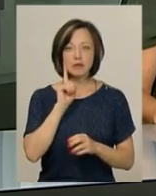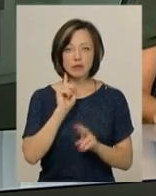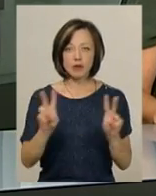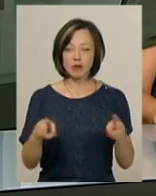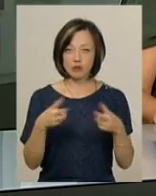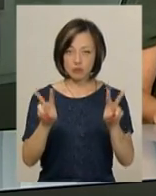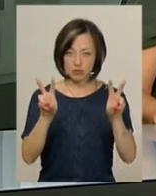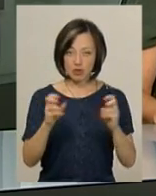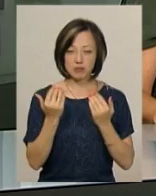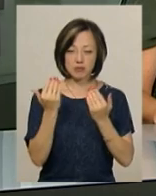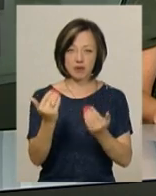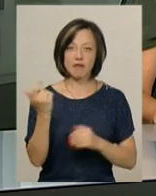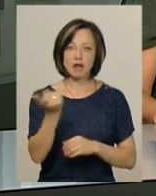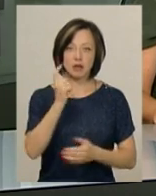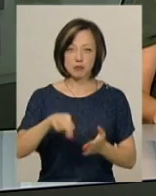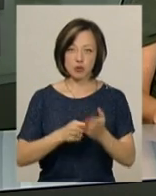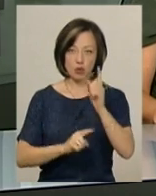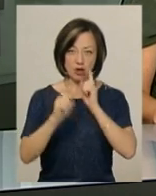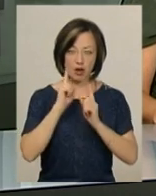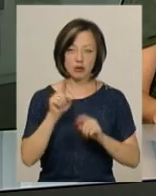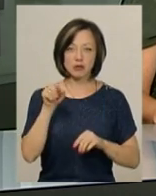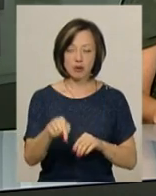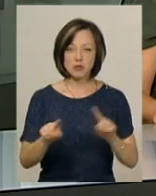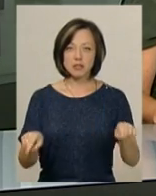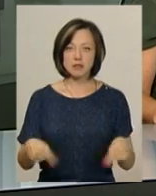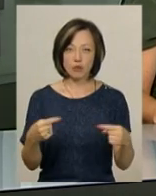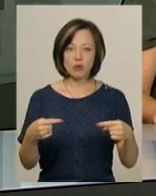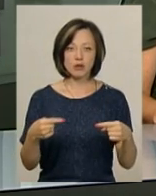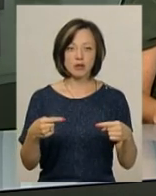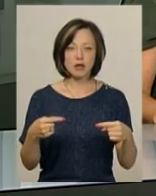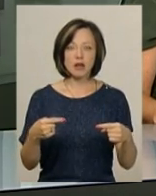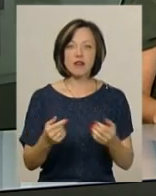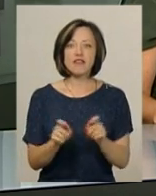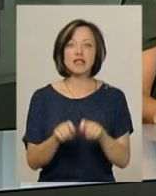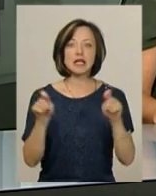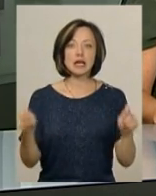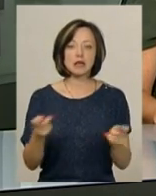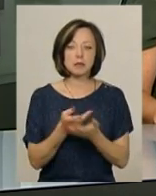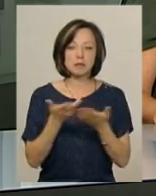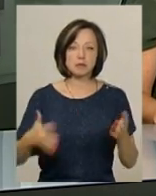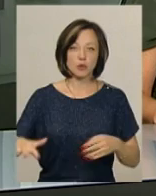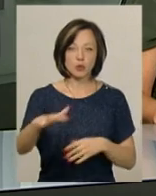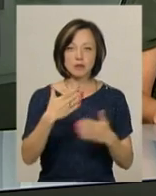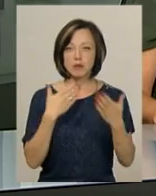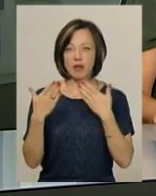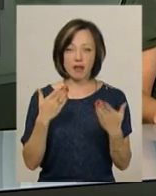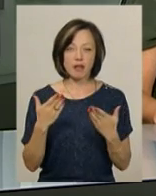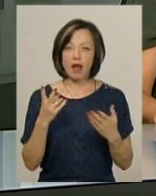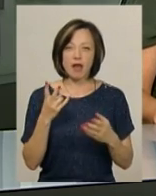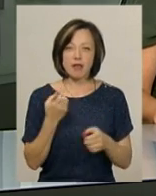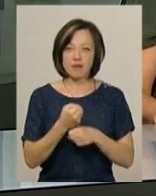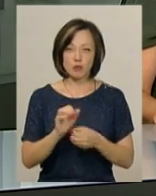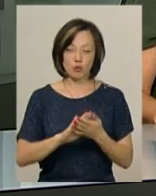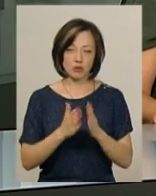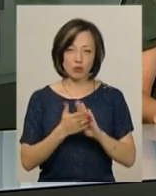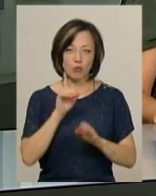перебуватиме в комунальній власності міської ради. У ньому створять «Опенспейс», тобто відкритий простір для спілкування в невимушеній обстановці